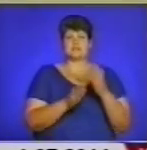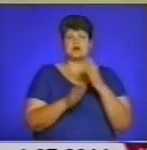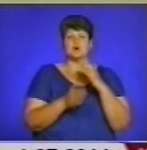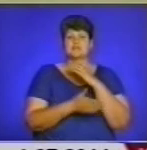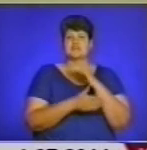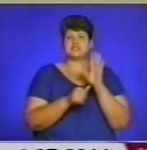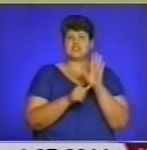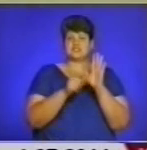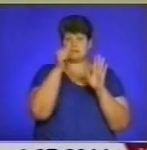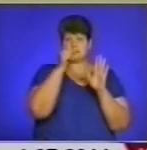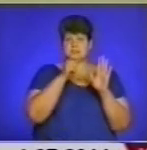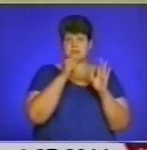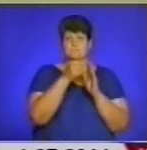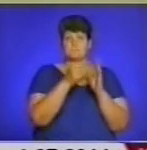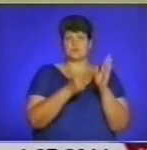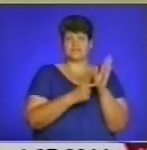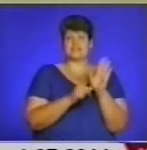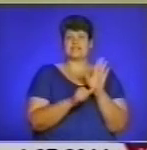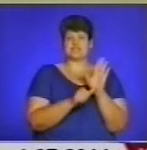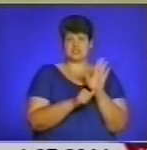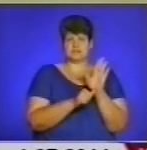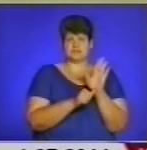місяців, поділити їх на 6,